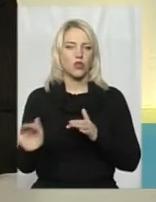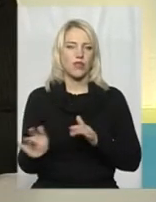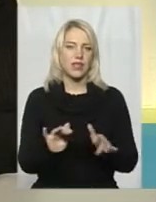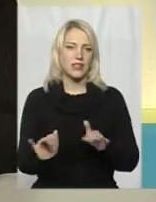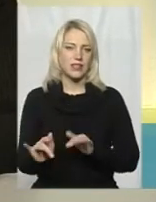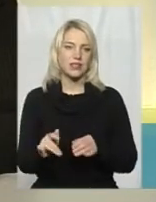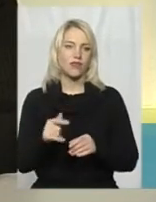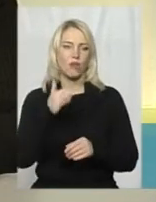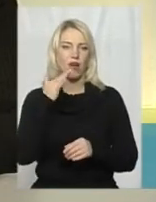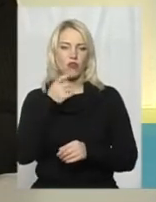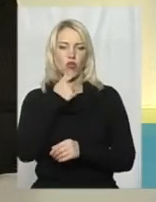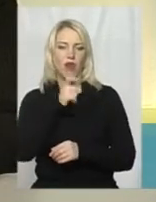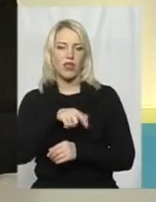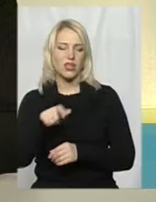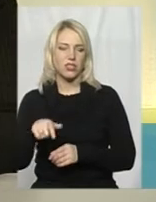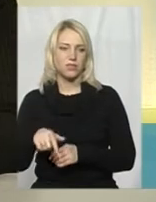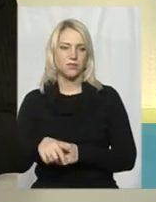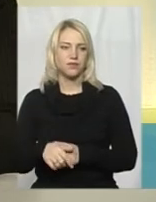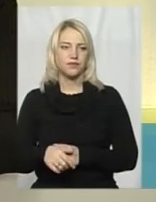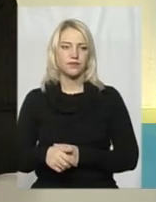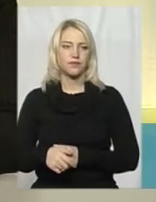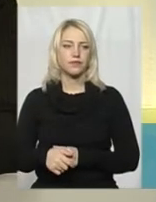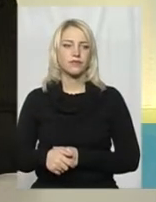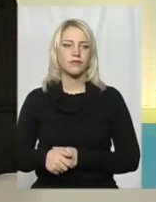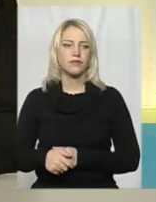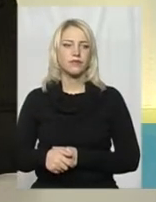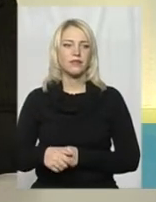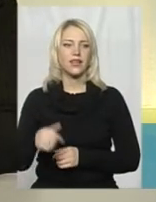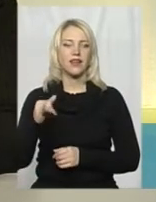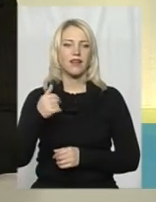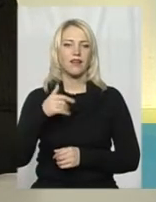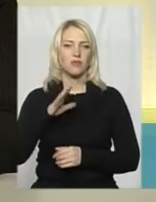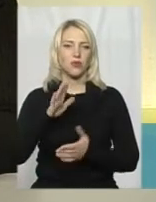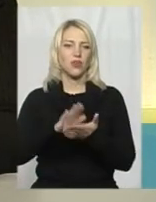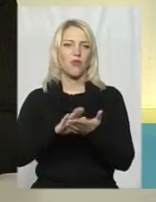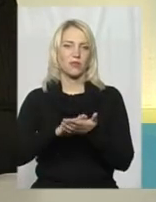багато глядачів, і я тоді зірвав оплески.